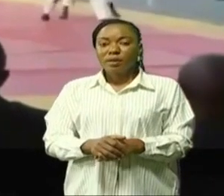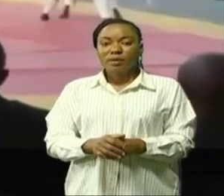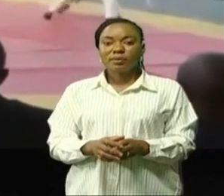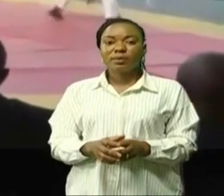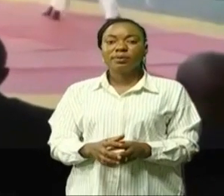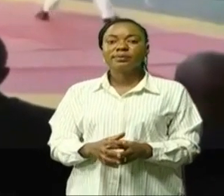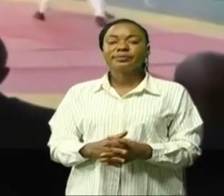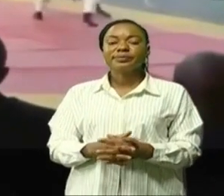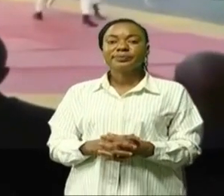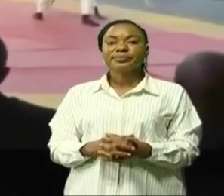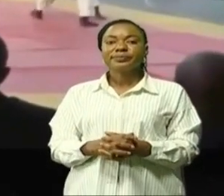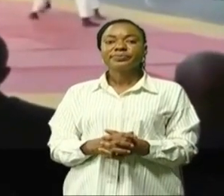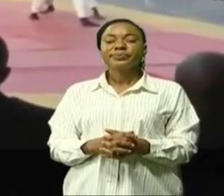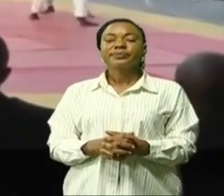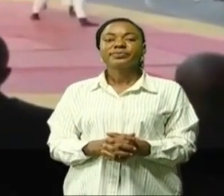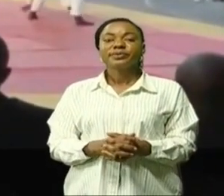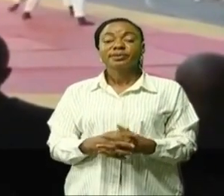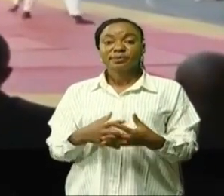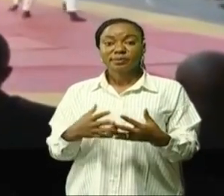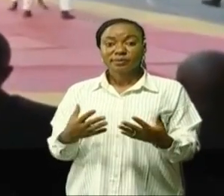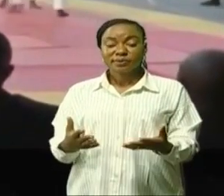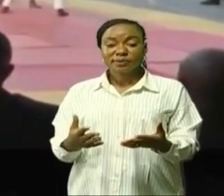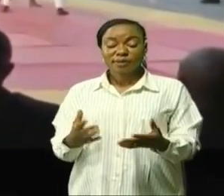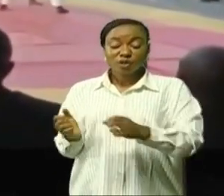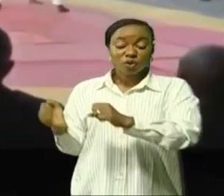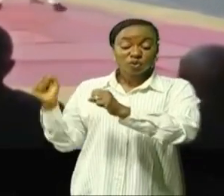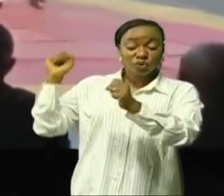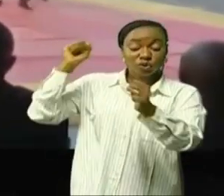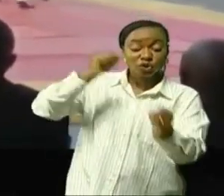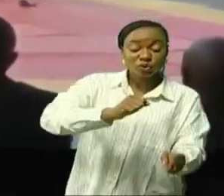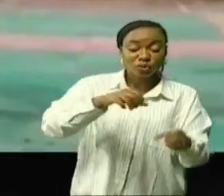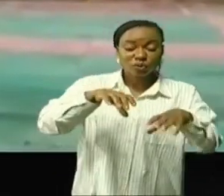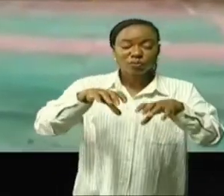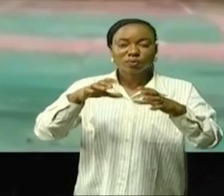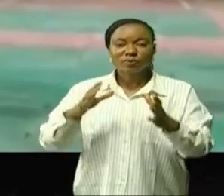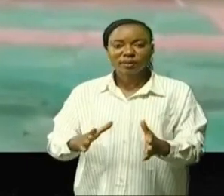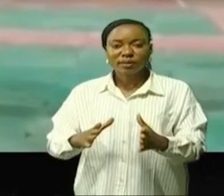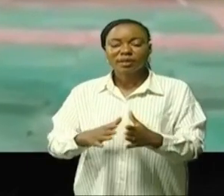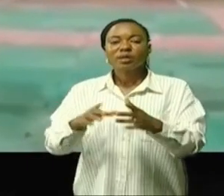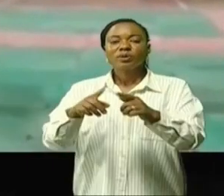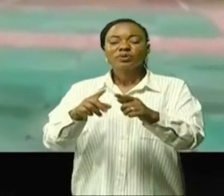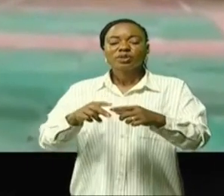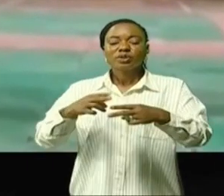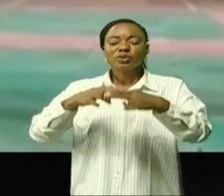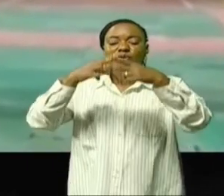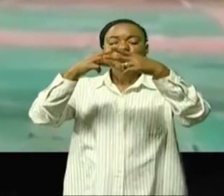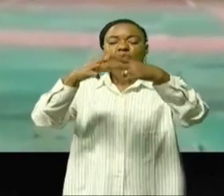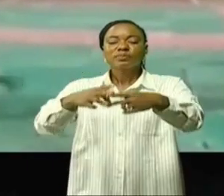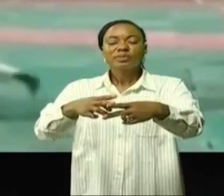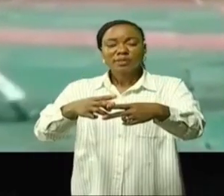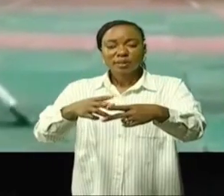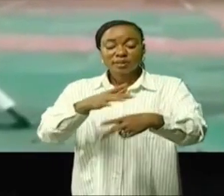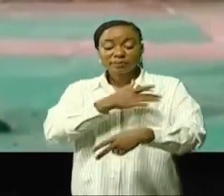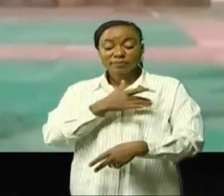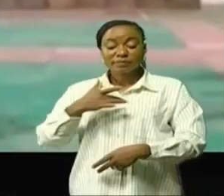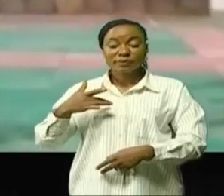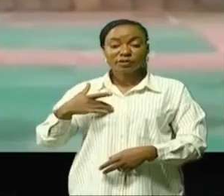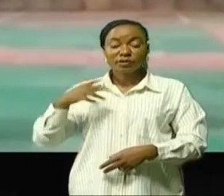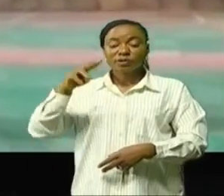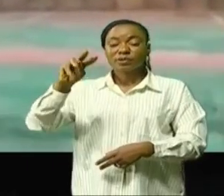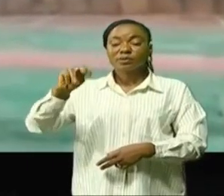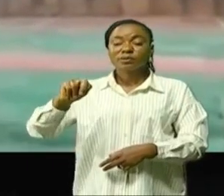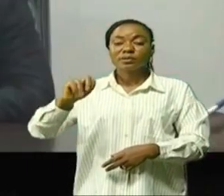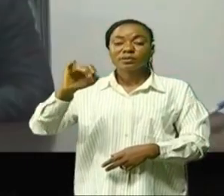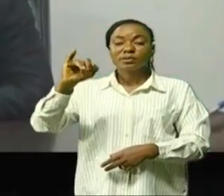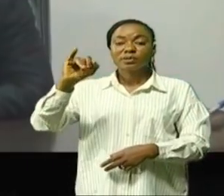un vent nouveau peut à présent souffler au judo congolais il s'agit bel et bien de la nomination de membres de la coordination au sein de la fédération